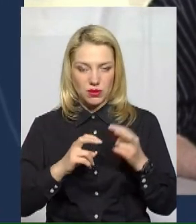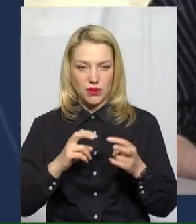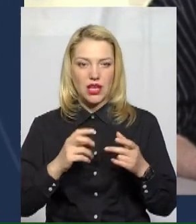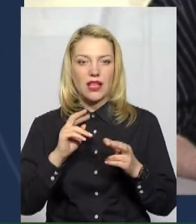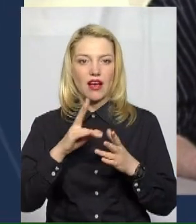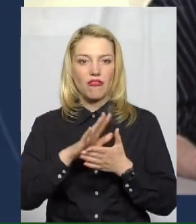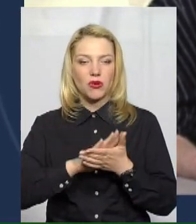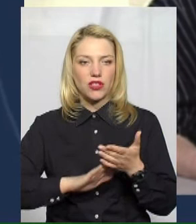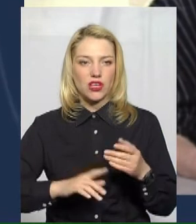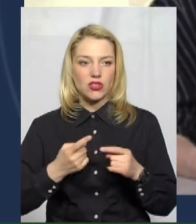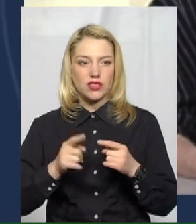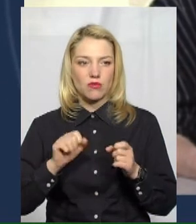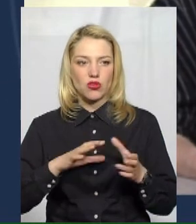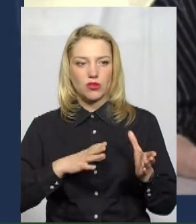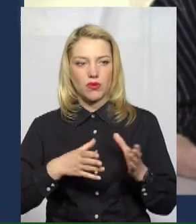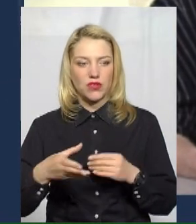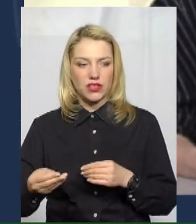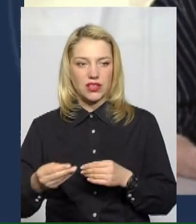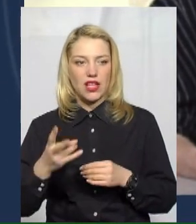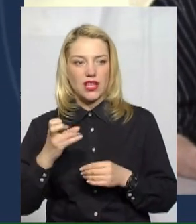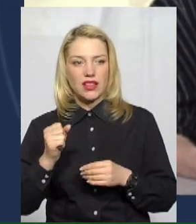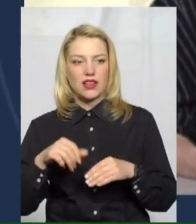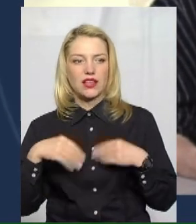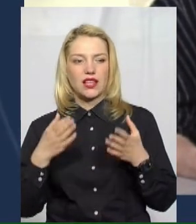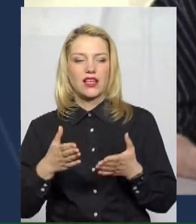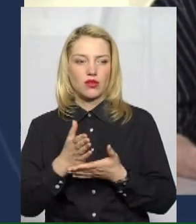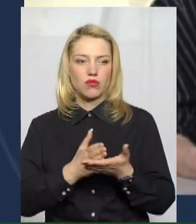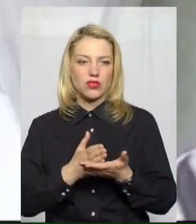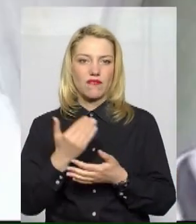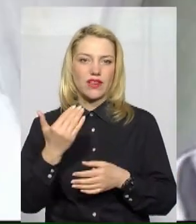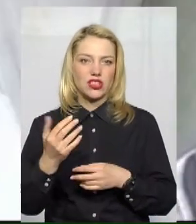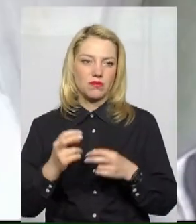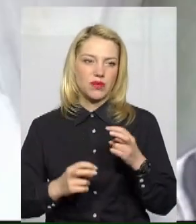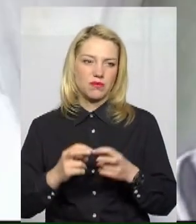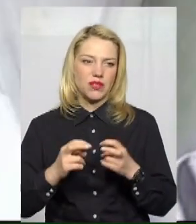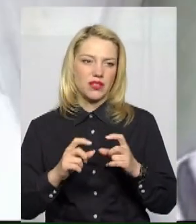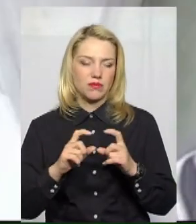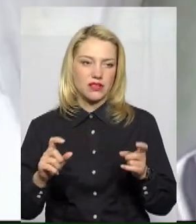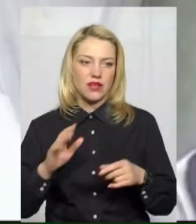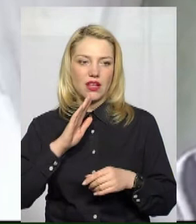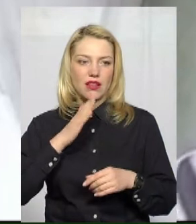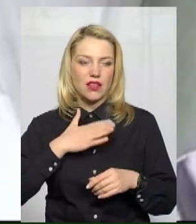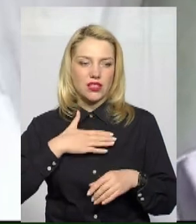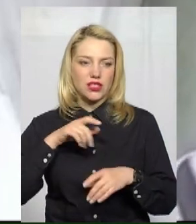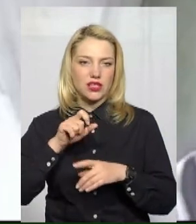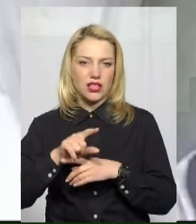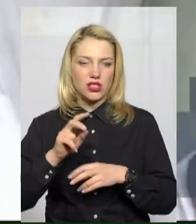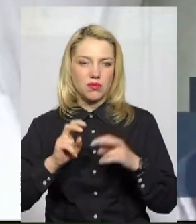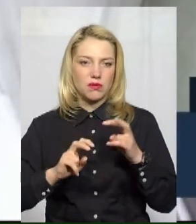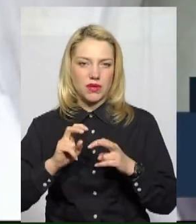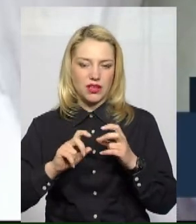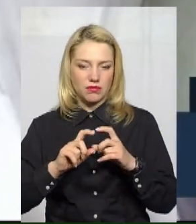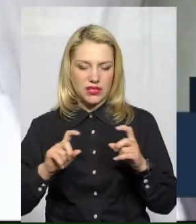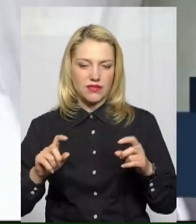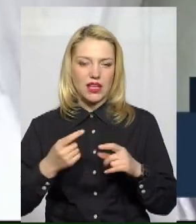якості надання послуг вашим підприємствам? Основна задача підприємства, звичайно, надання послуг